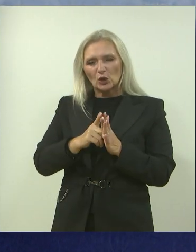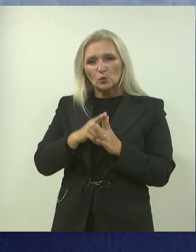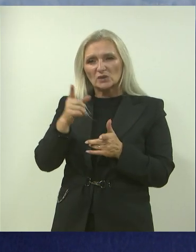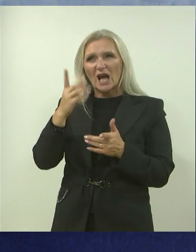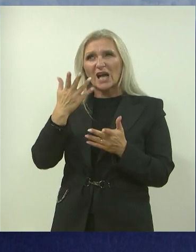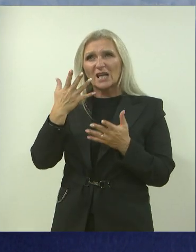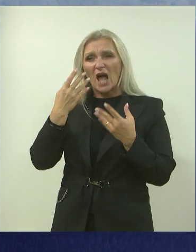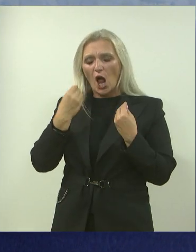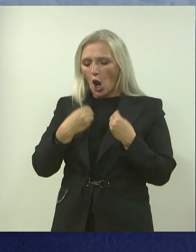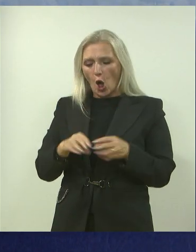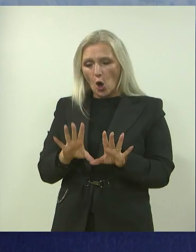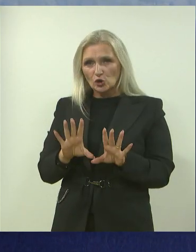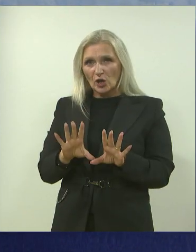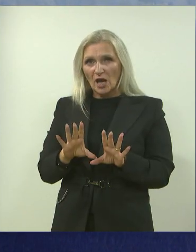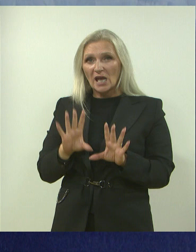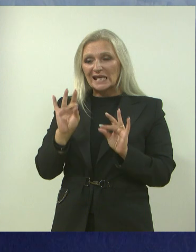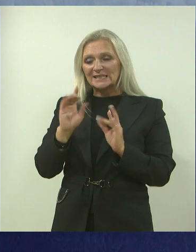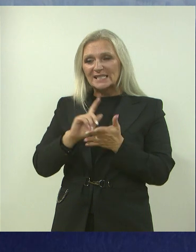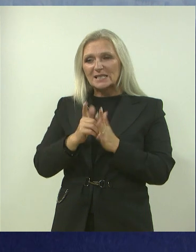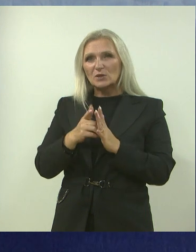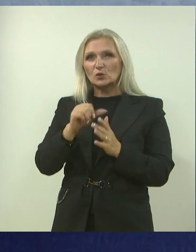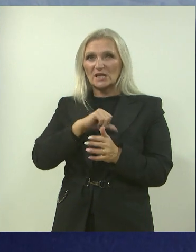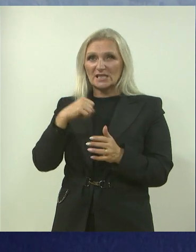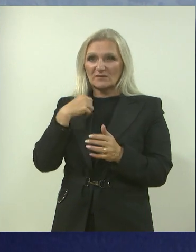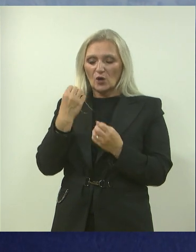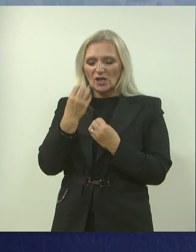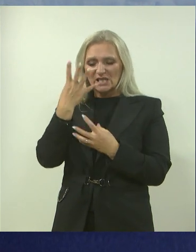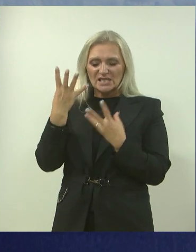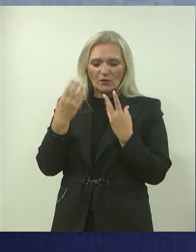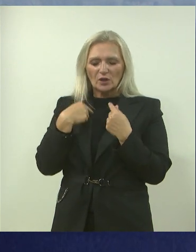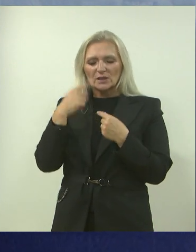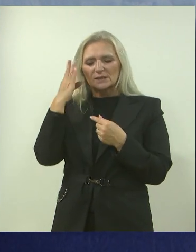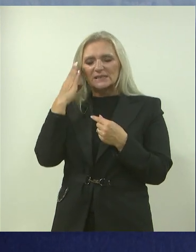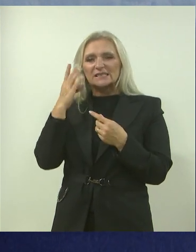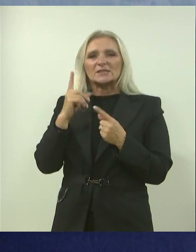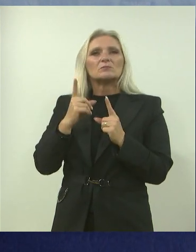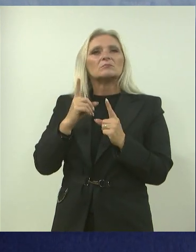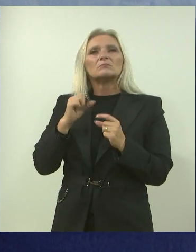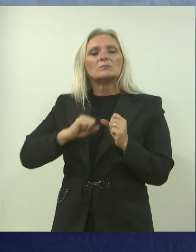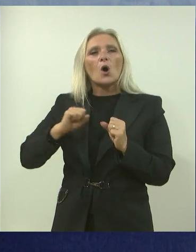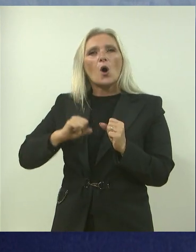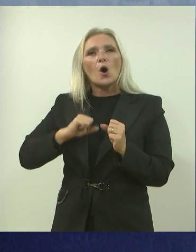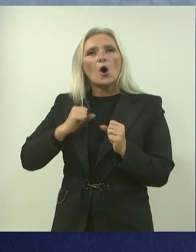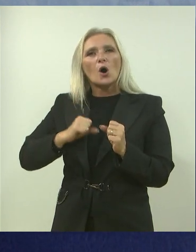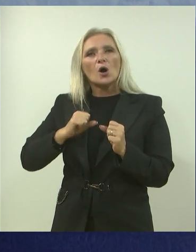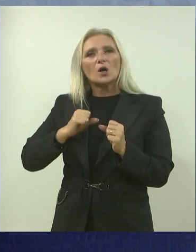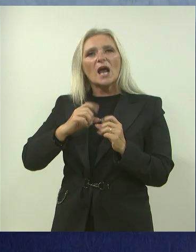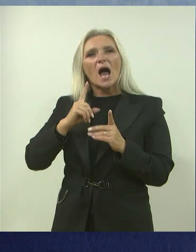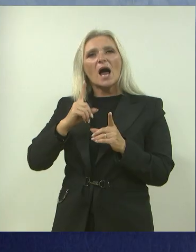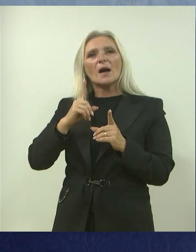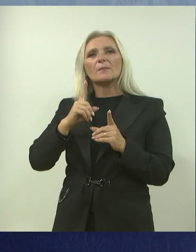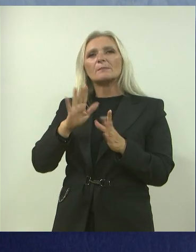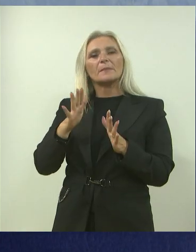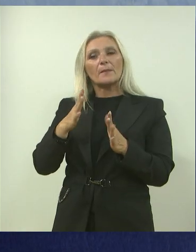fazu, u tih deset minuta, ja imam svoje izvode, kak se ja izvlačim iz njima, ovoga, da prevladam psihu, da